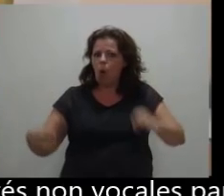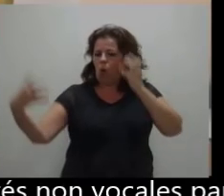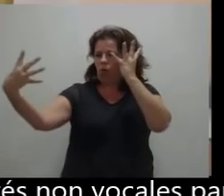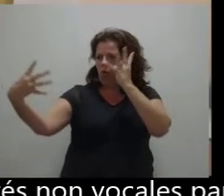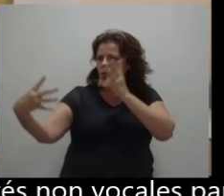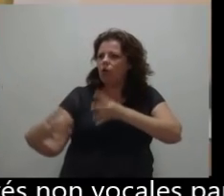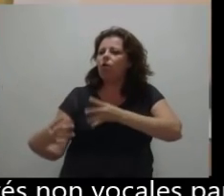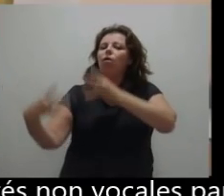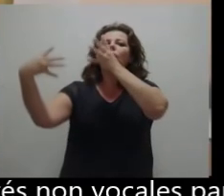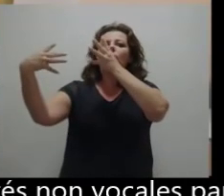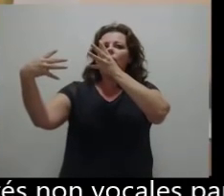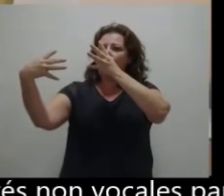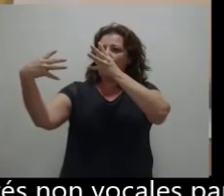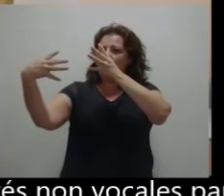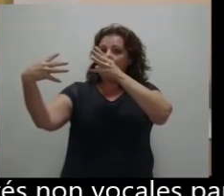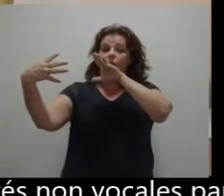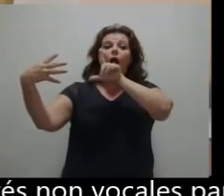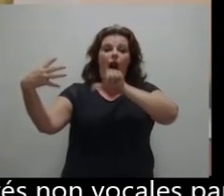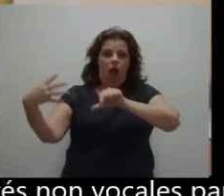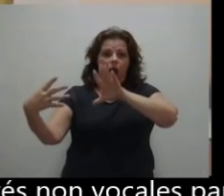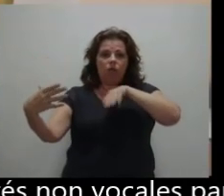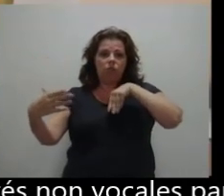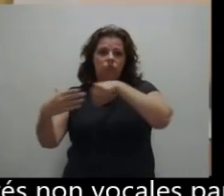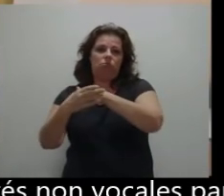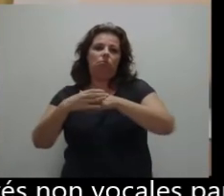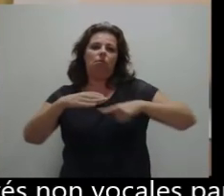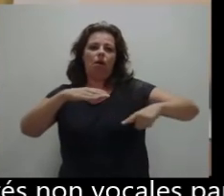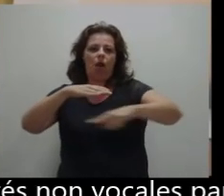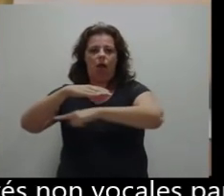nous aussi, reçu le langage.